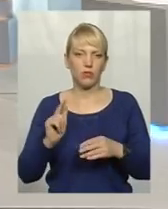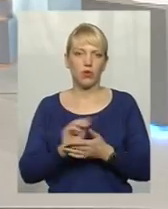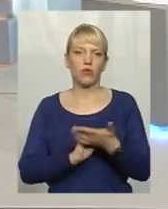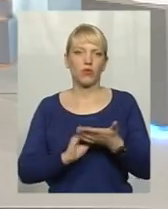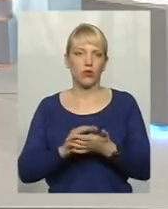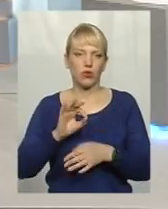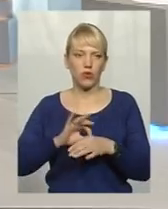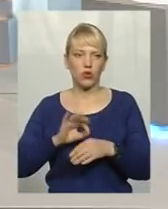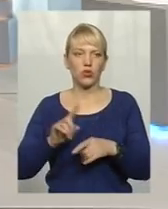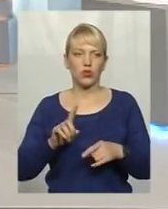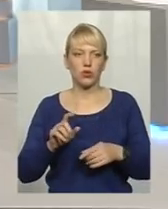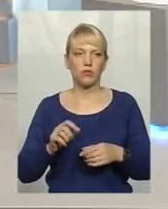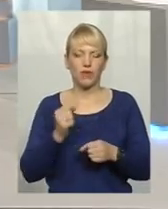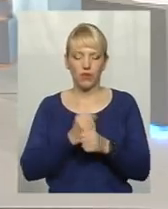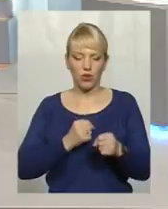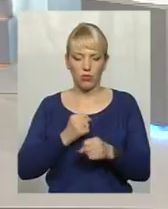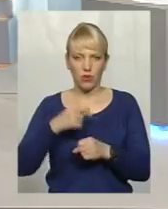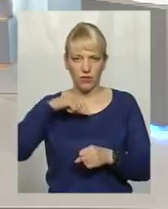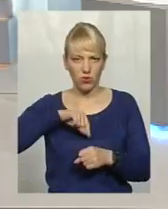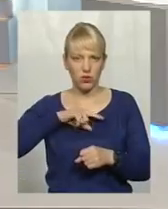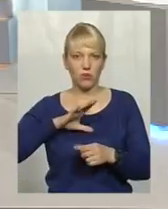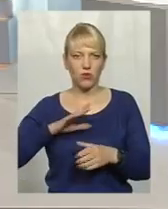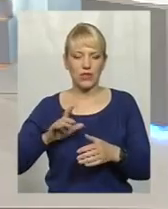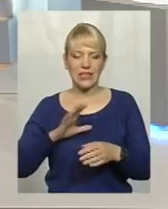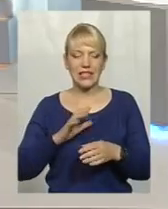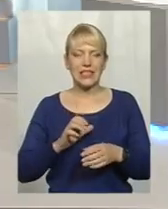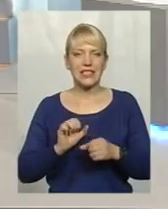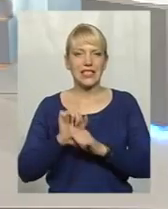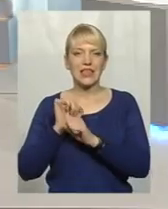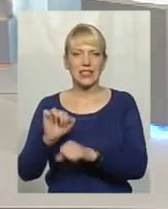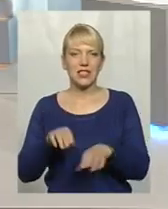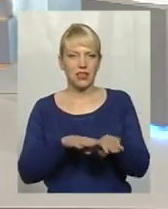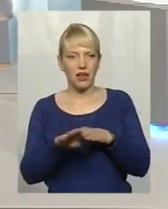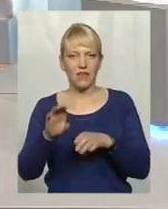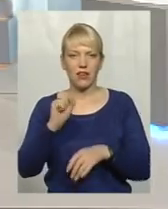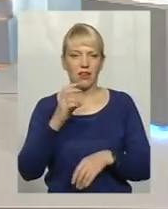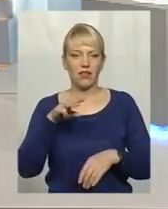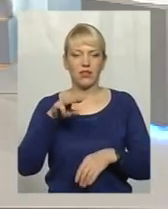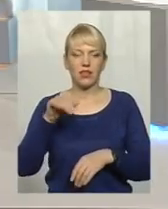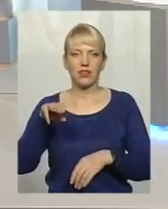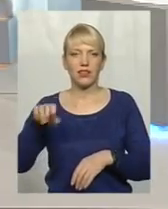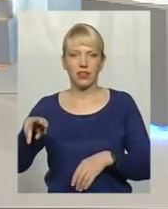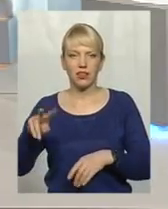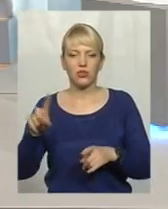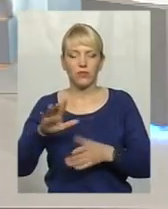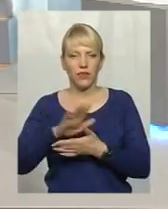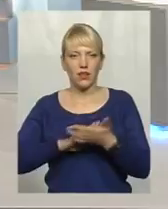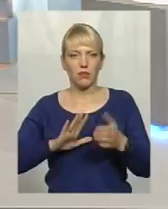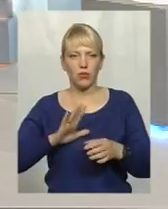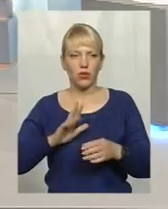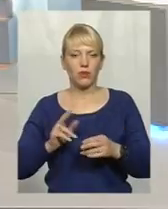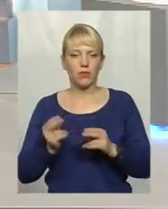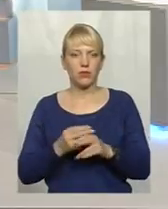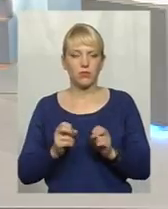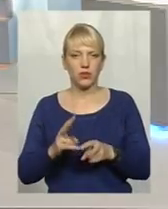щоб виробити захисний рівень антитіл, і ми були вже далі убезпечені від цього